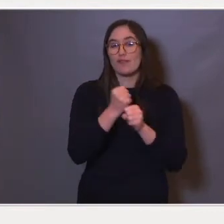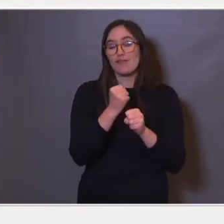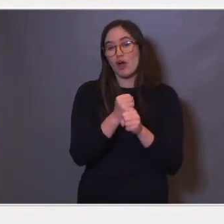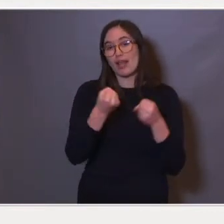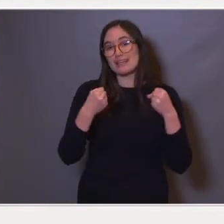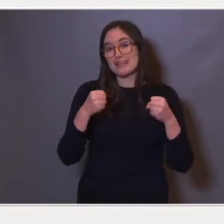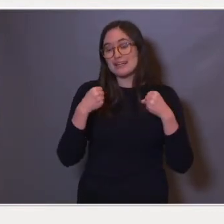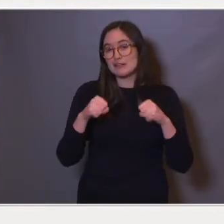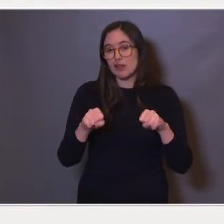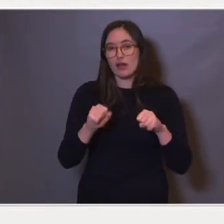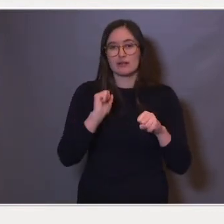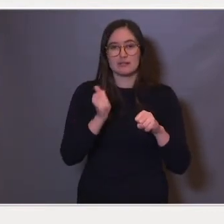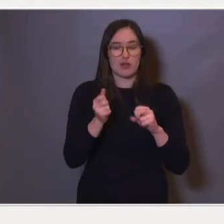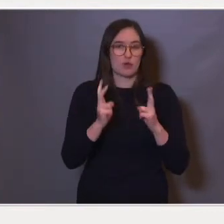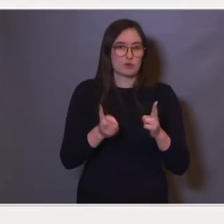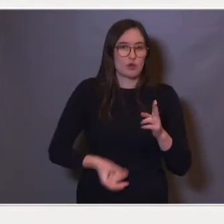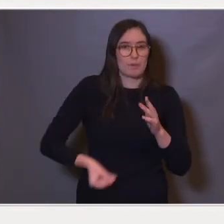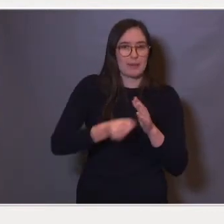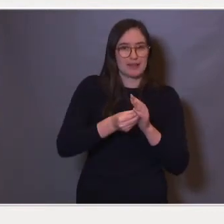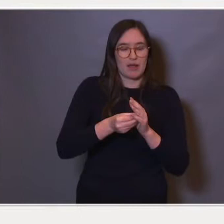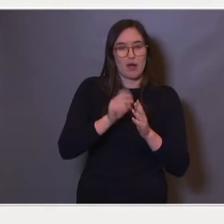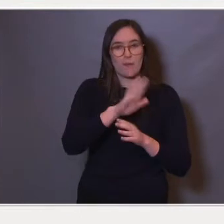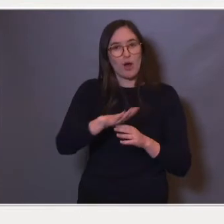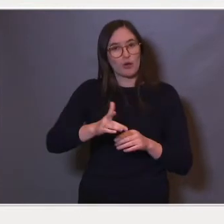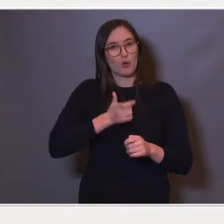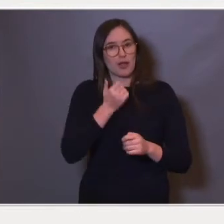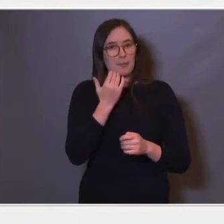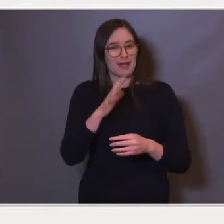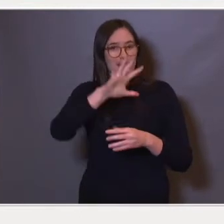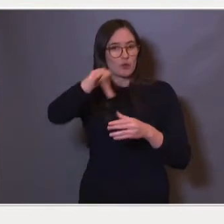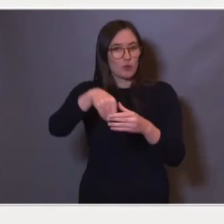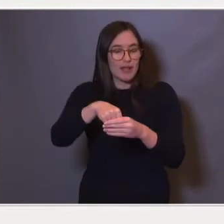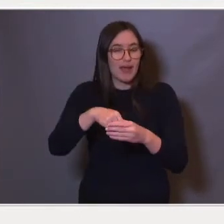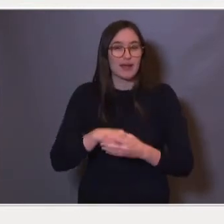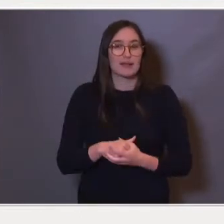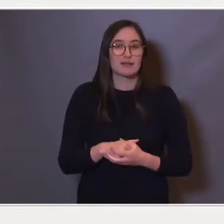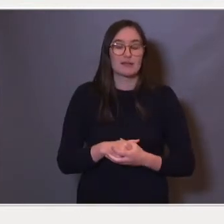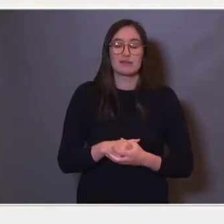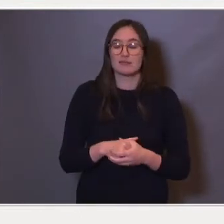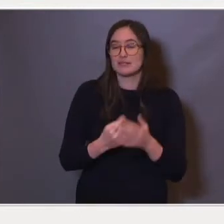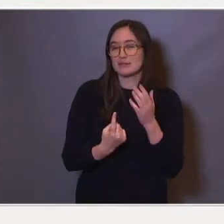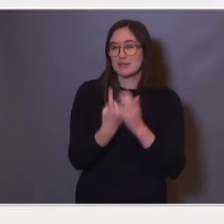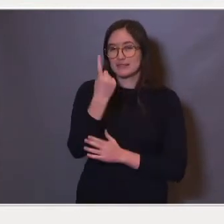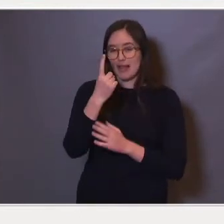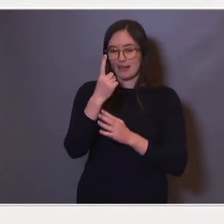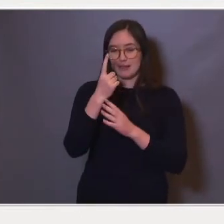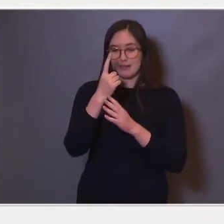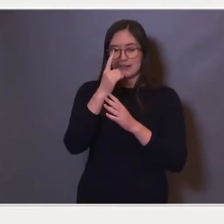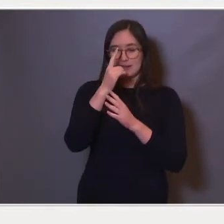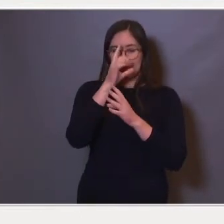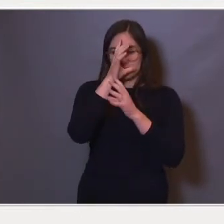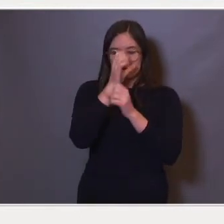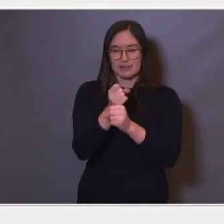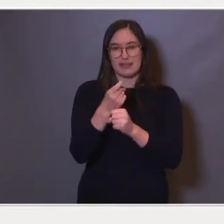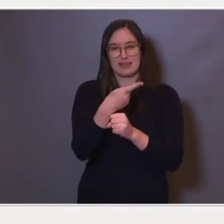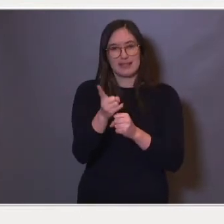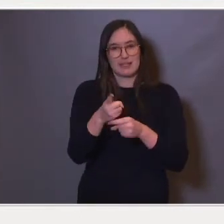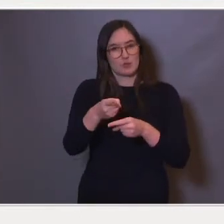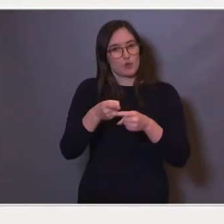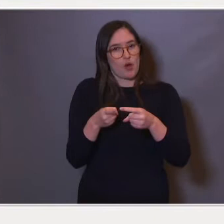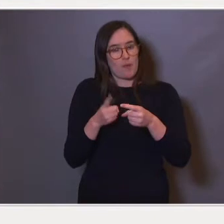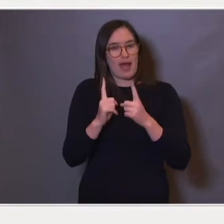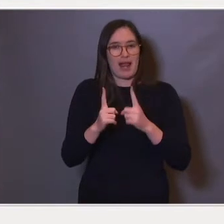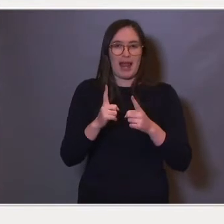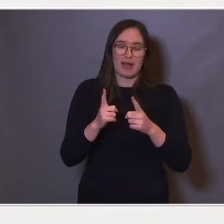bidra til inkludering av barn og unge. Vi skal være spesielt opptatt av de som er sårbare eller